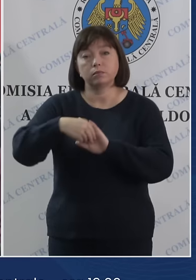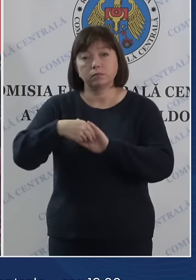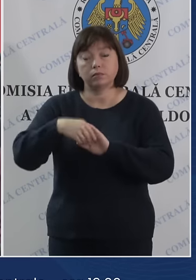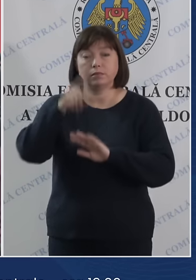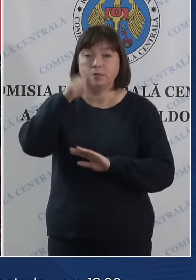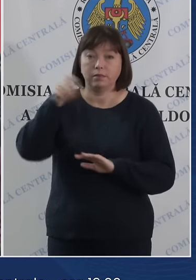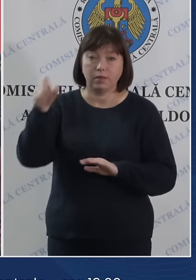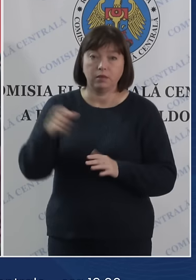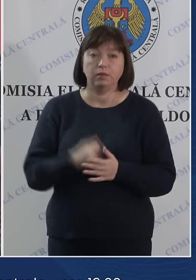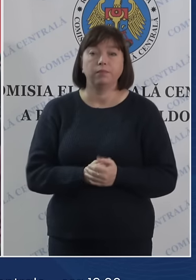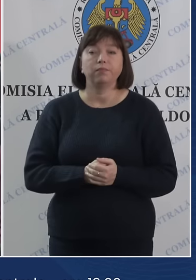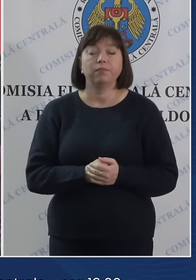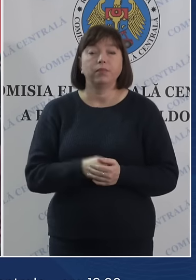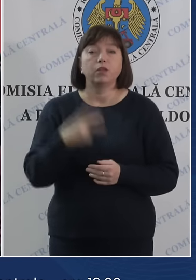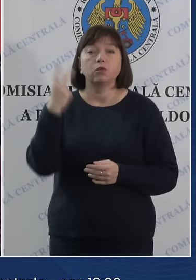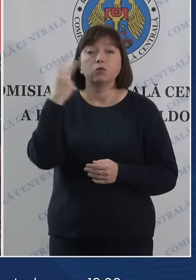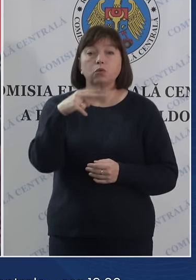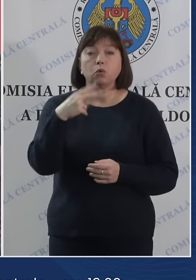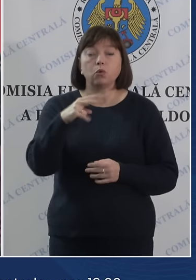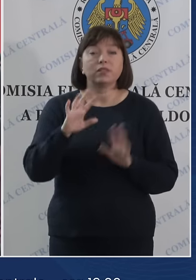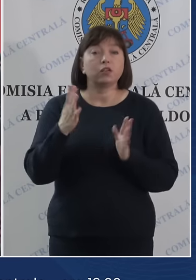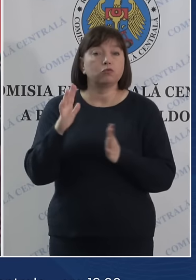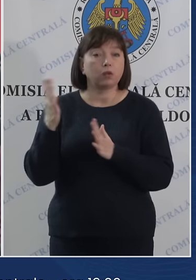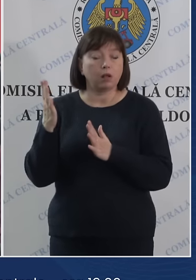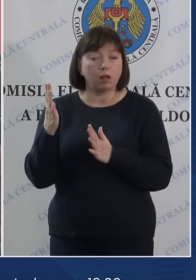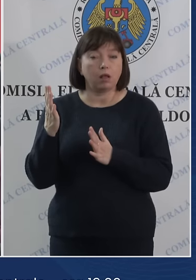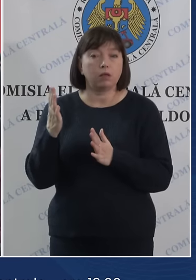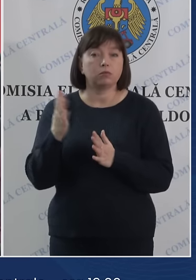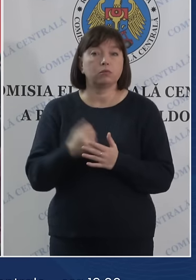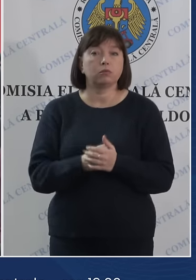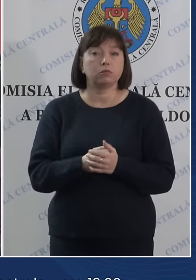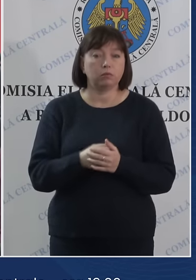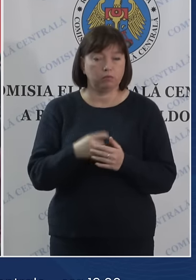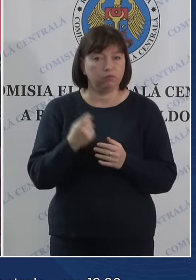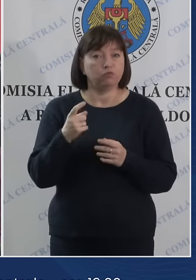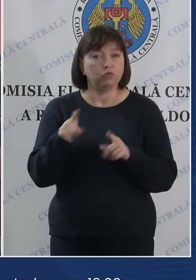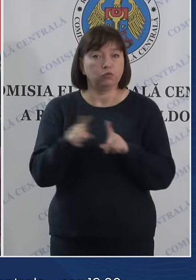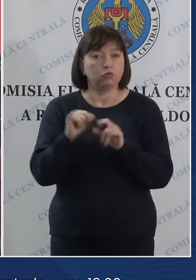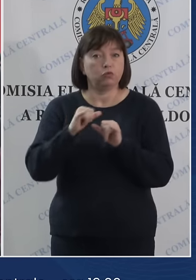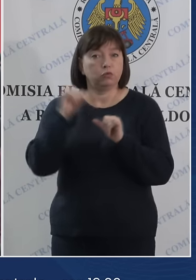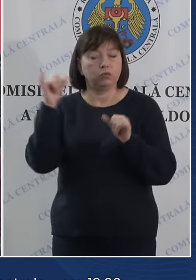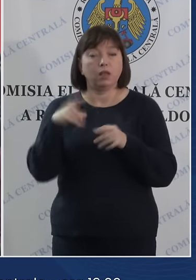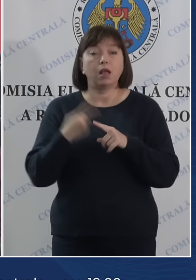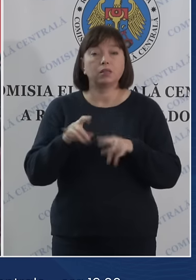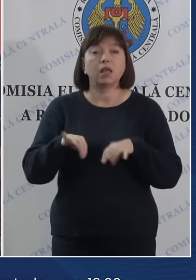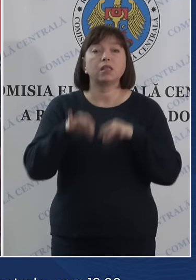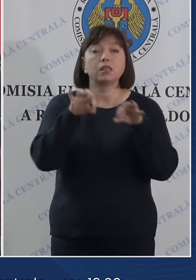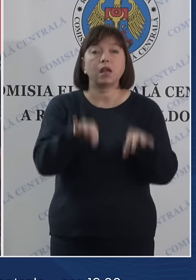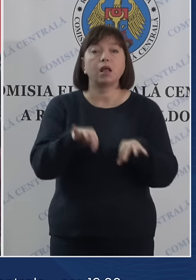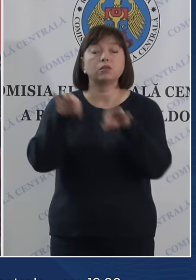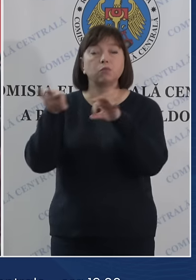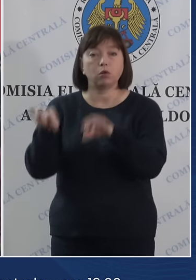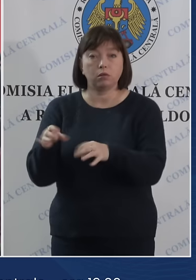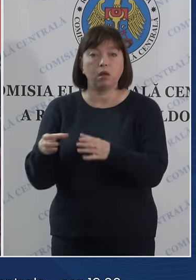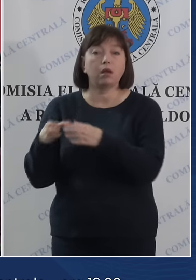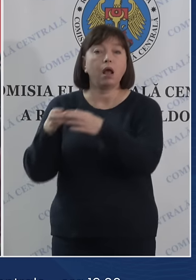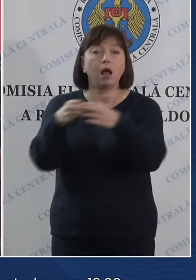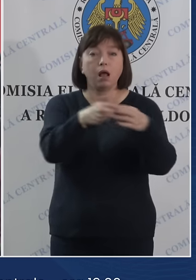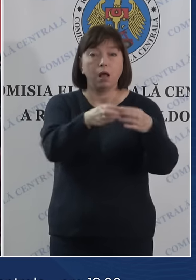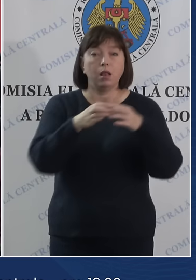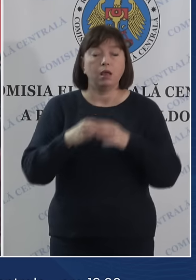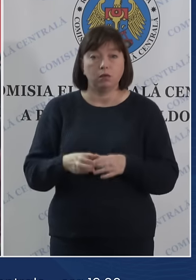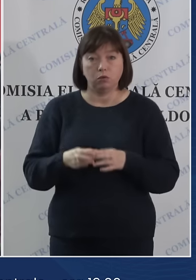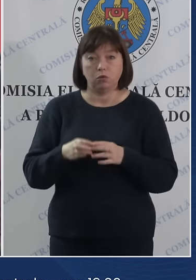a alegătorilor, 20 de cazuri, iarăși, cifra este în creștere privind transportarea organizată a